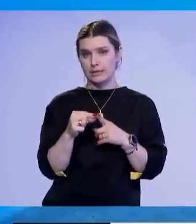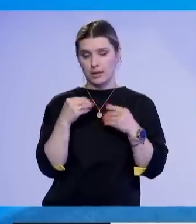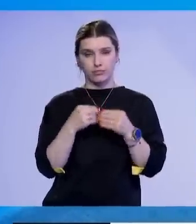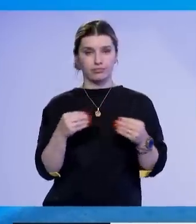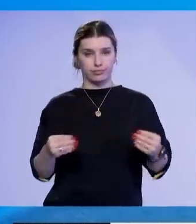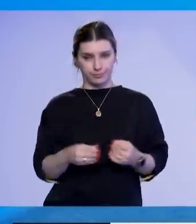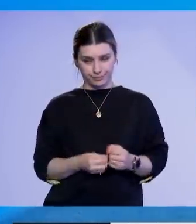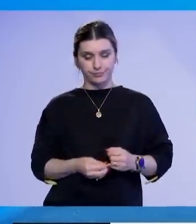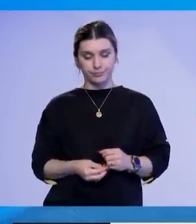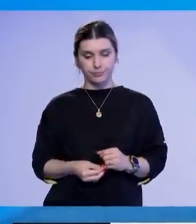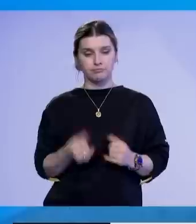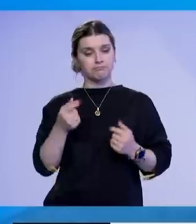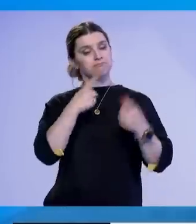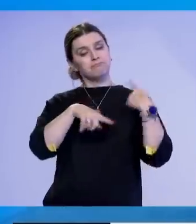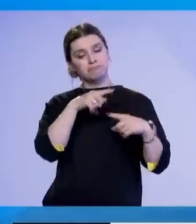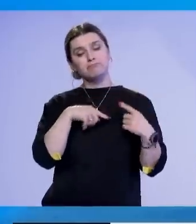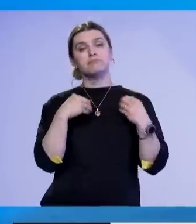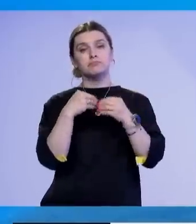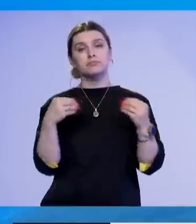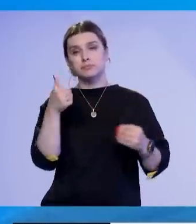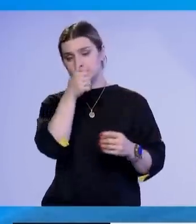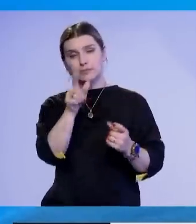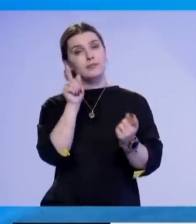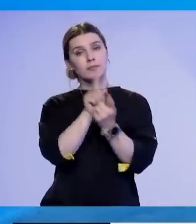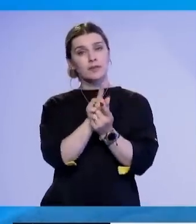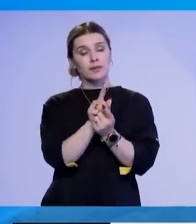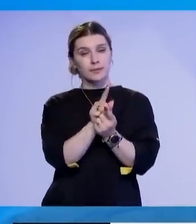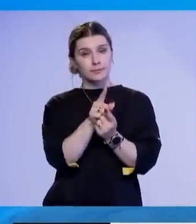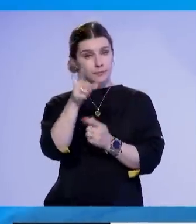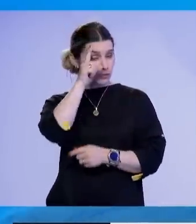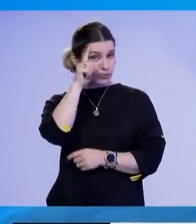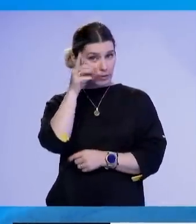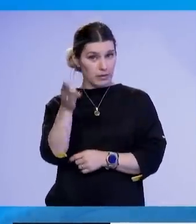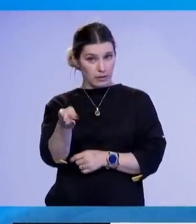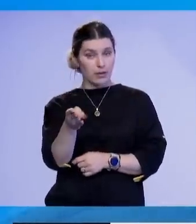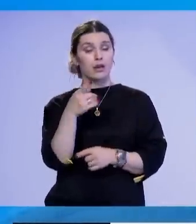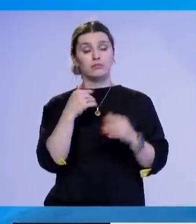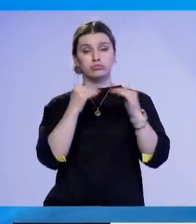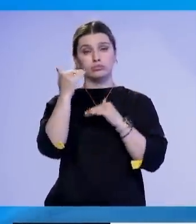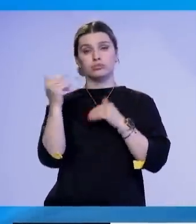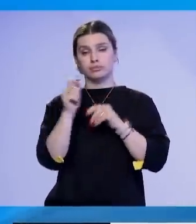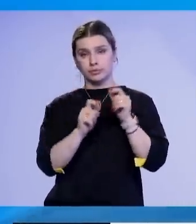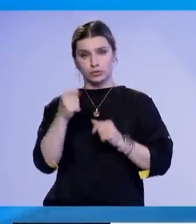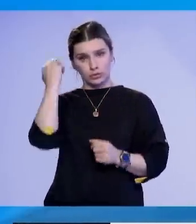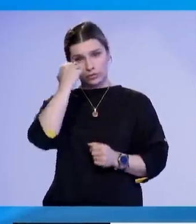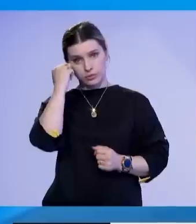paralajmruam në filim të këti edicioni, pra të takimit e emisarit Gjerman me Krerët e Shtetit.